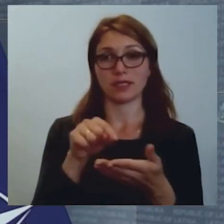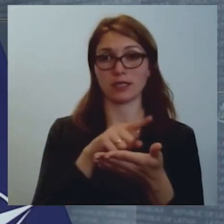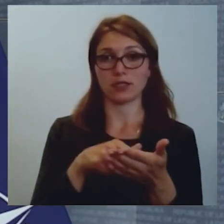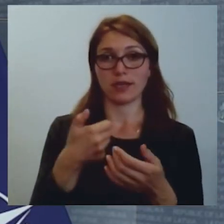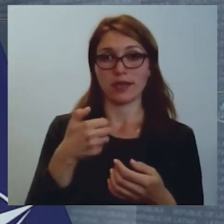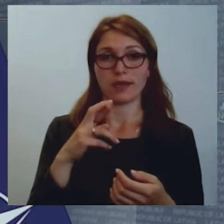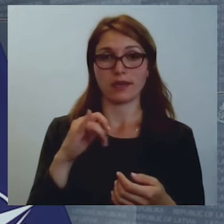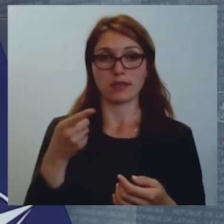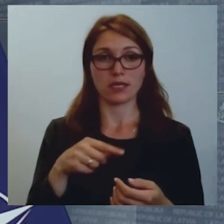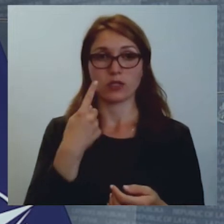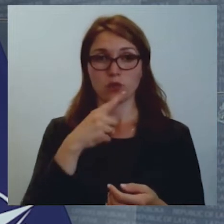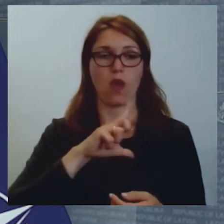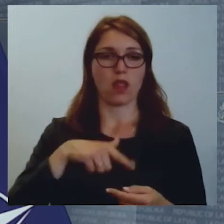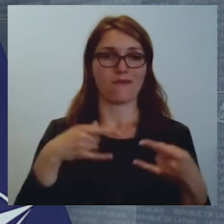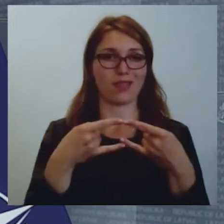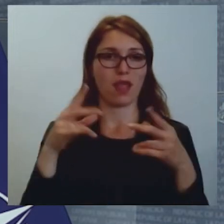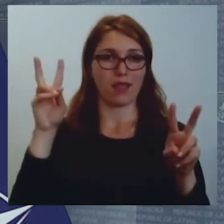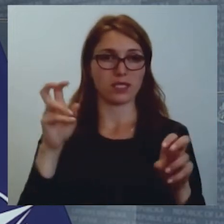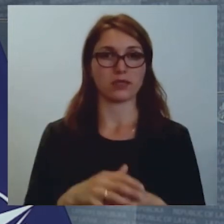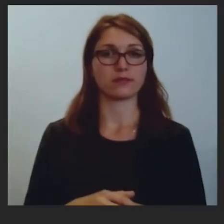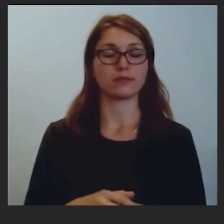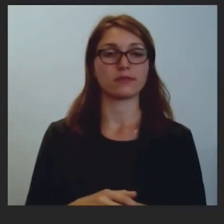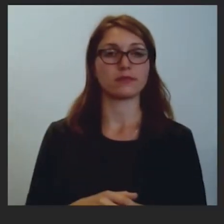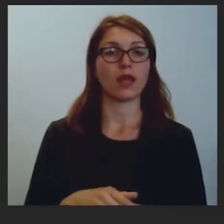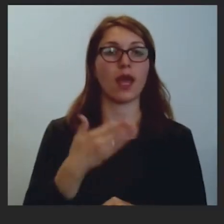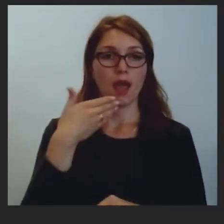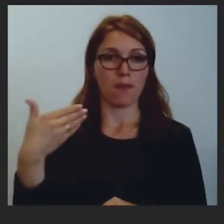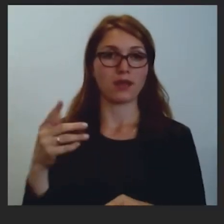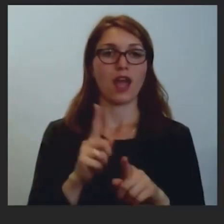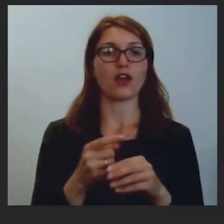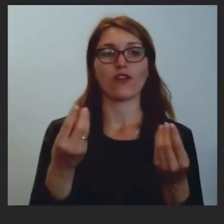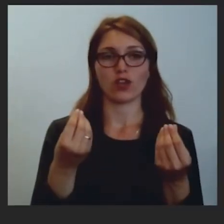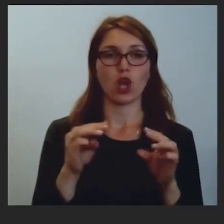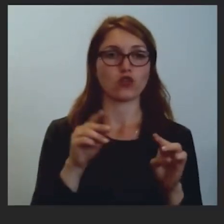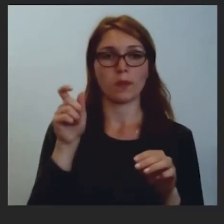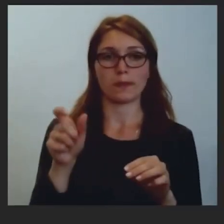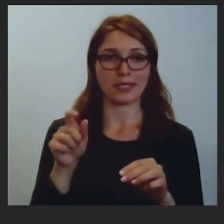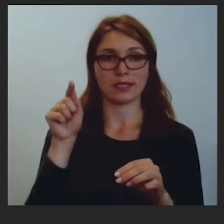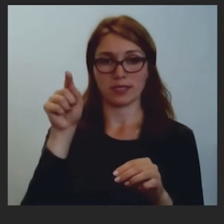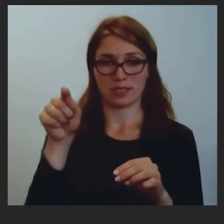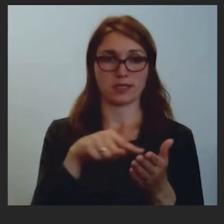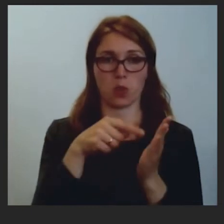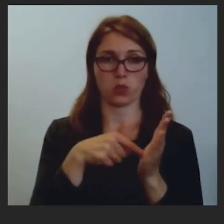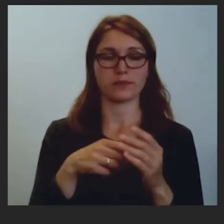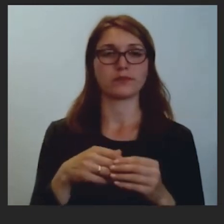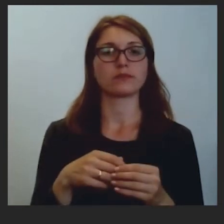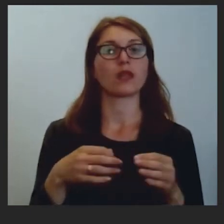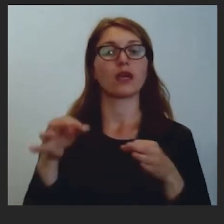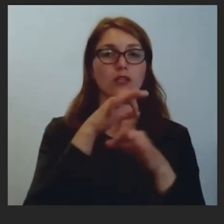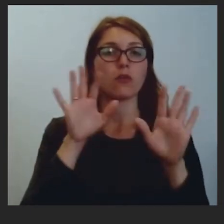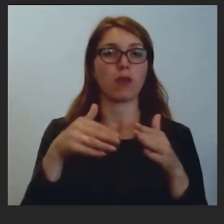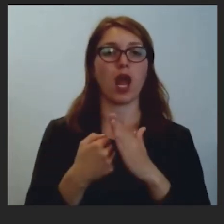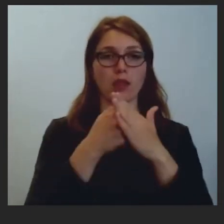ģirtam no Latvijas televīzijas. Jā, paldies arī finanšu ministram jautājums. Diskutējot par šiem atbalstu